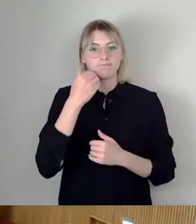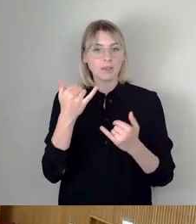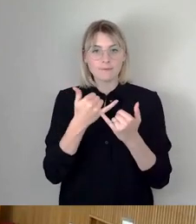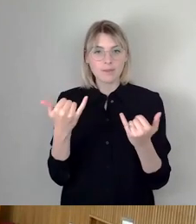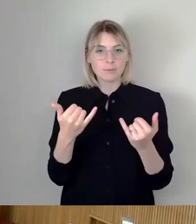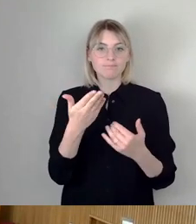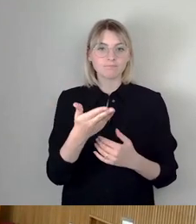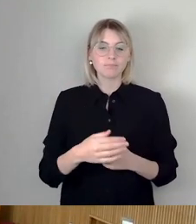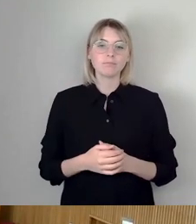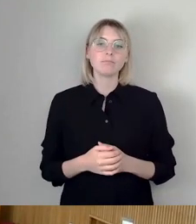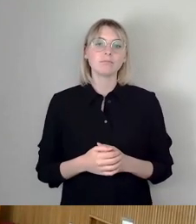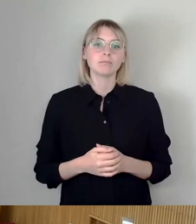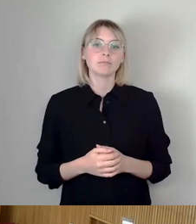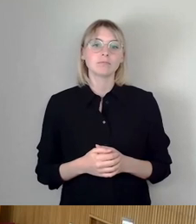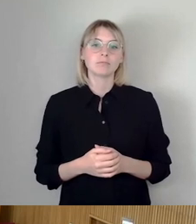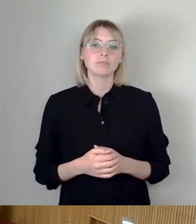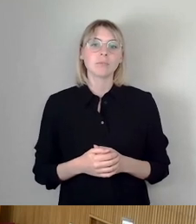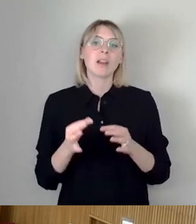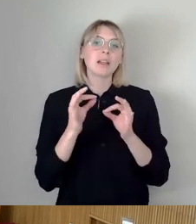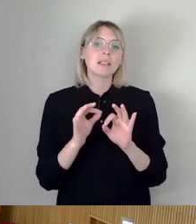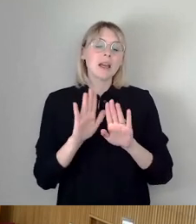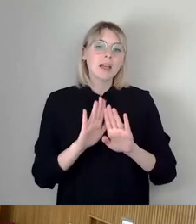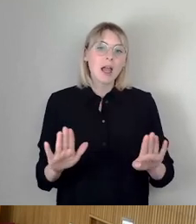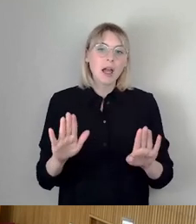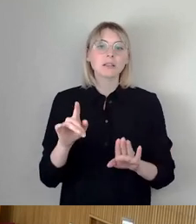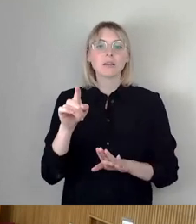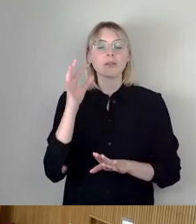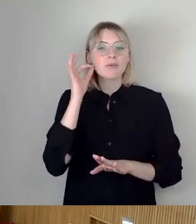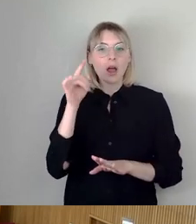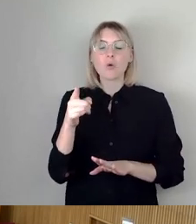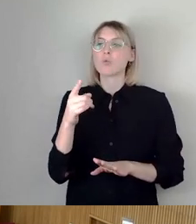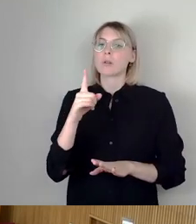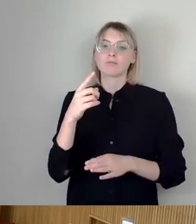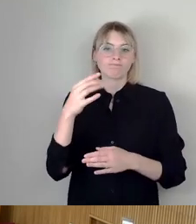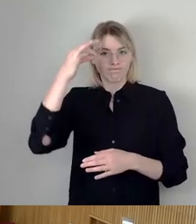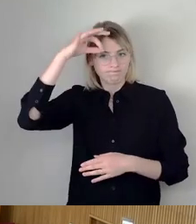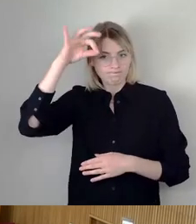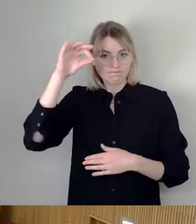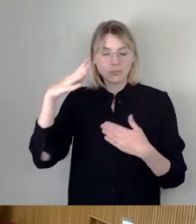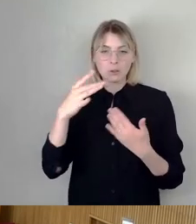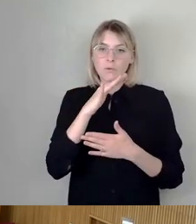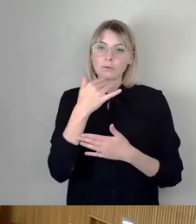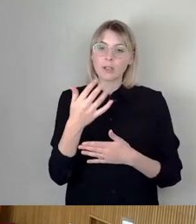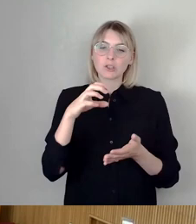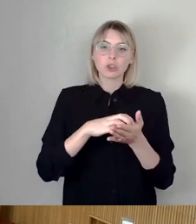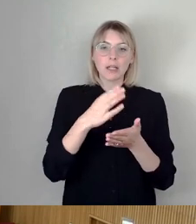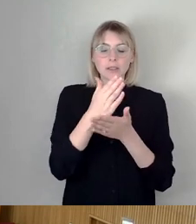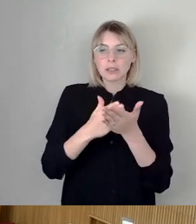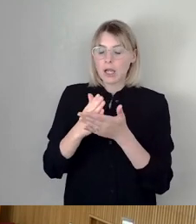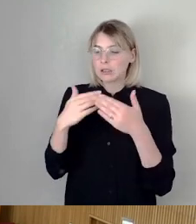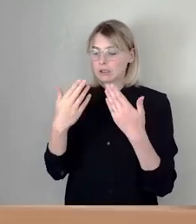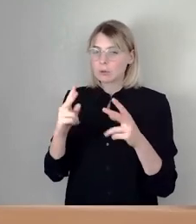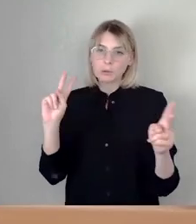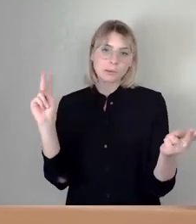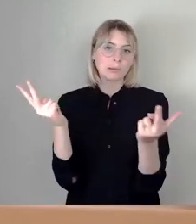Sehr geehrte Frau Walter, ich teile diesen Eindruck aus Sicht auf viele Stadtteile. Sie haben ja einige Beispiele